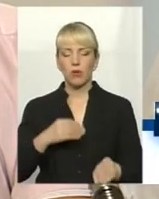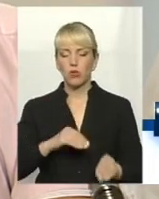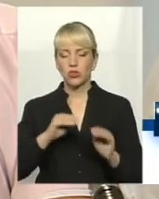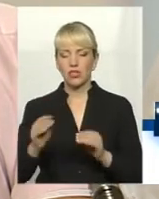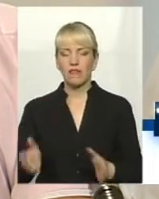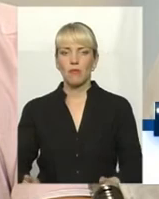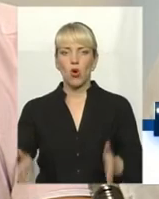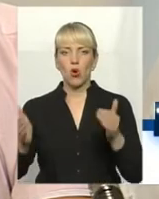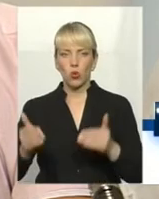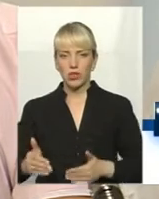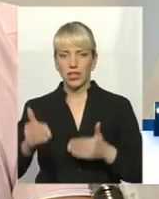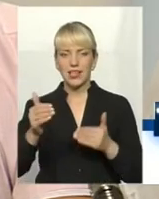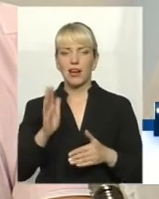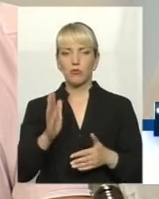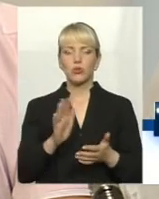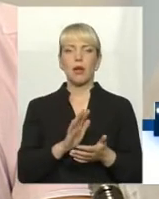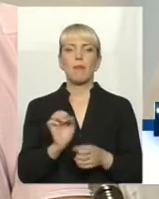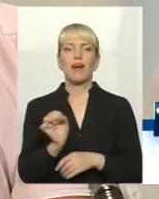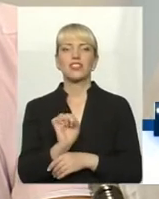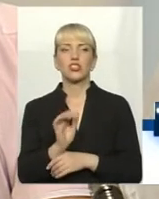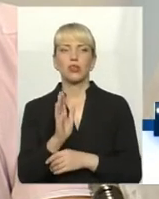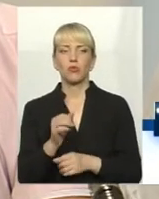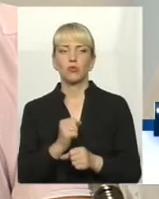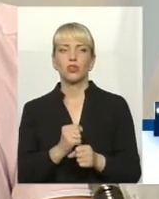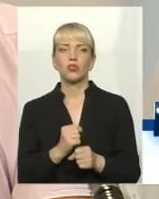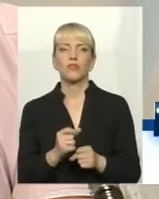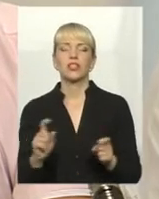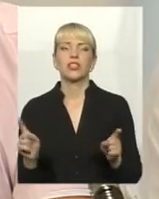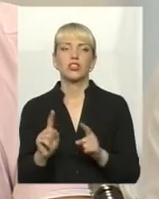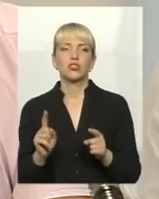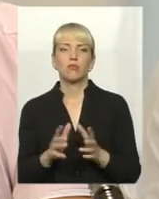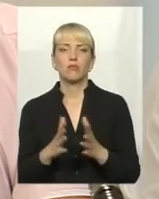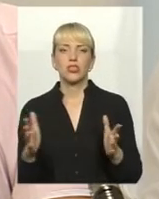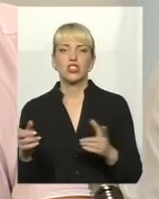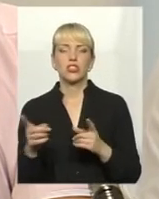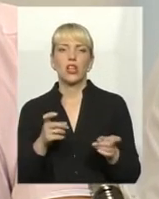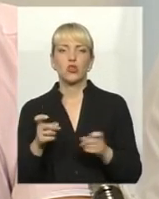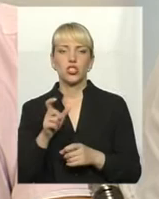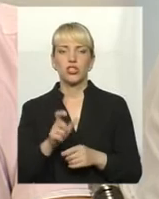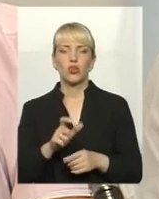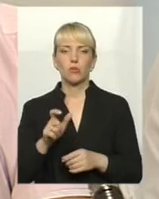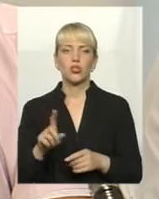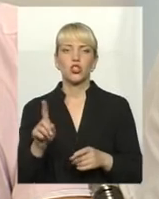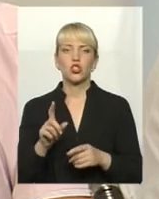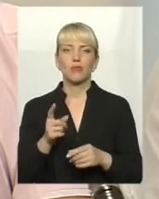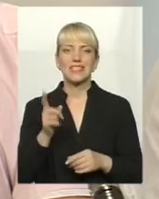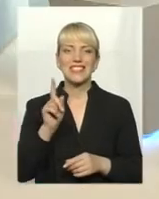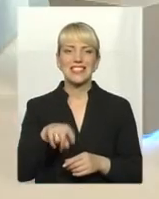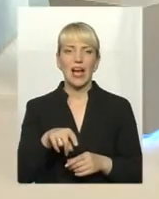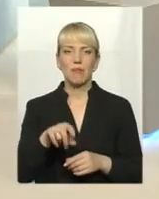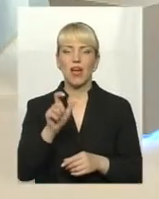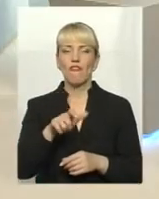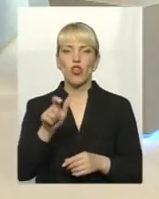буде машина, значить, будемо працювати в тому, щоб більше залучити громадян. Щоб саме вони платили,